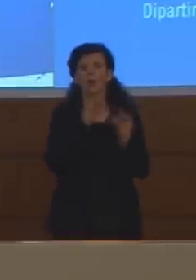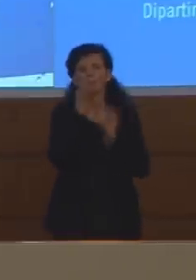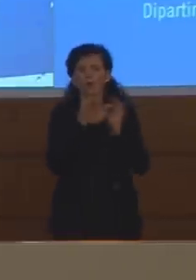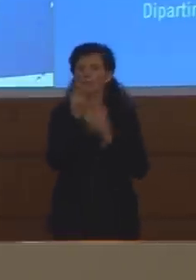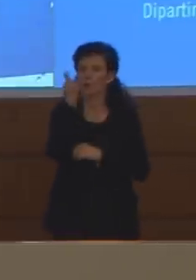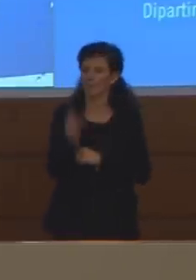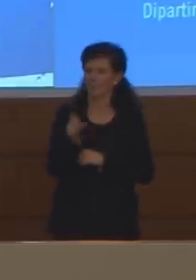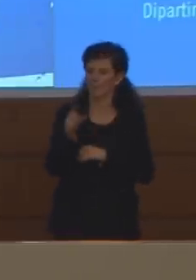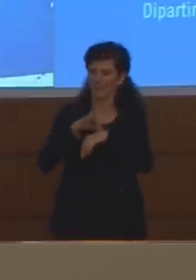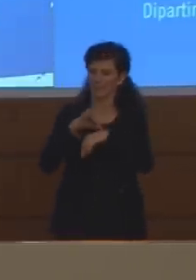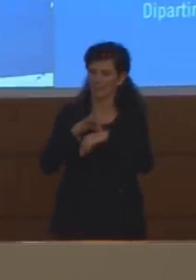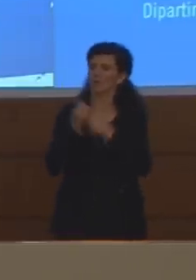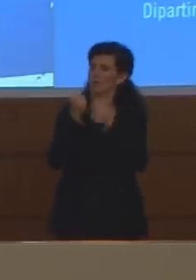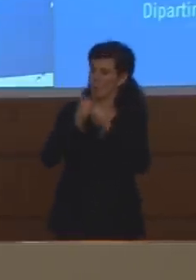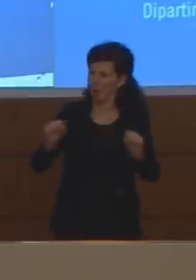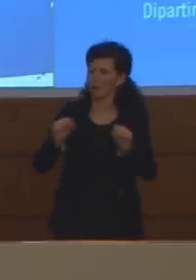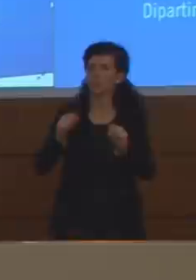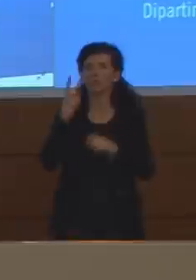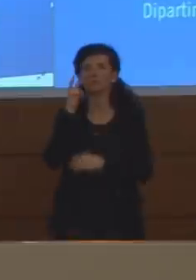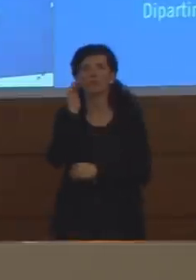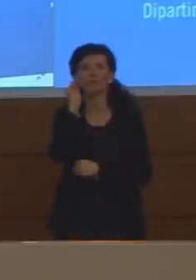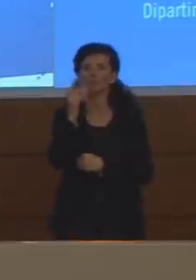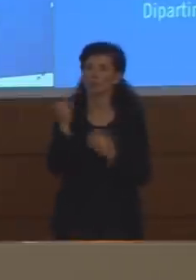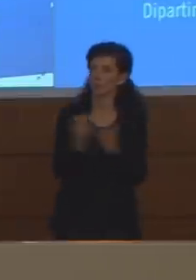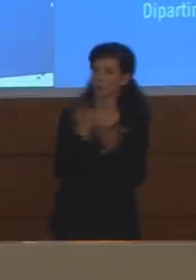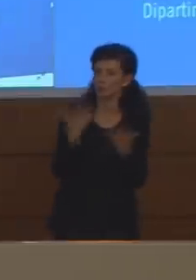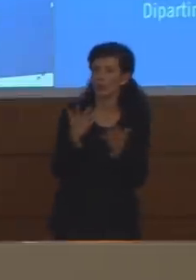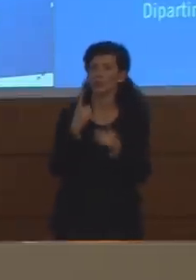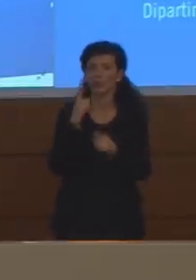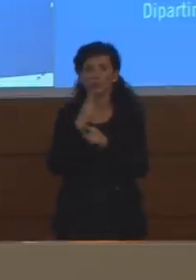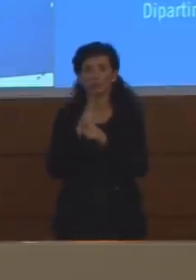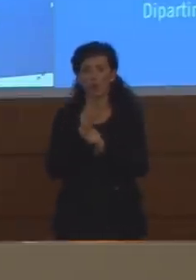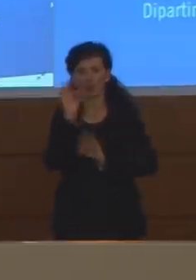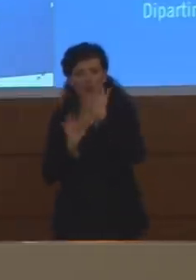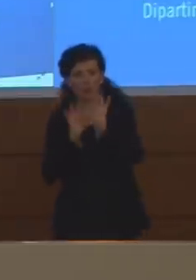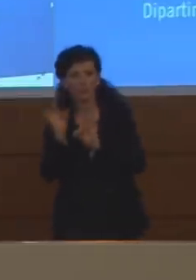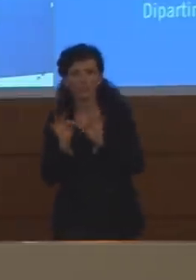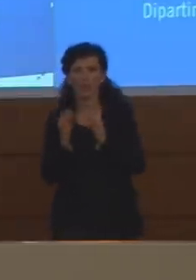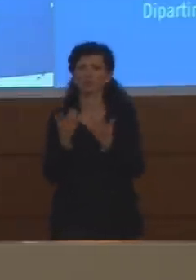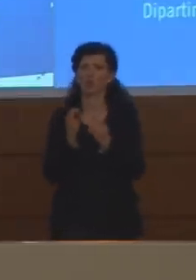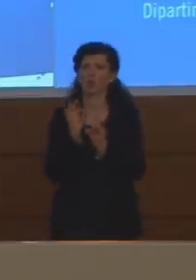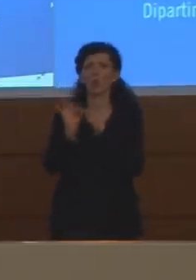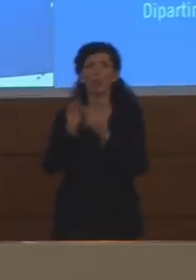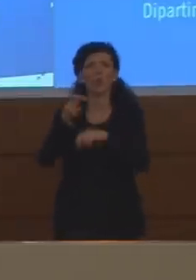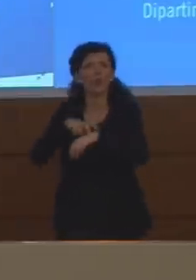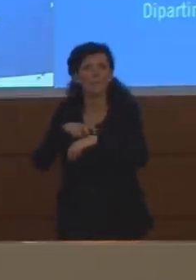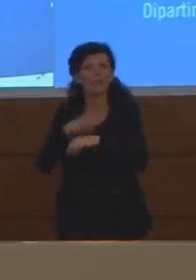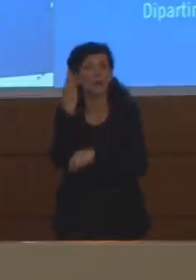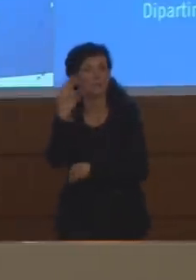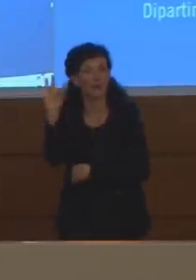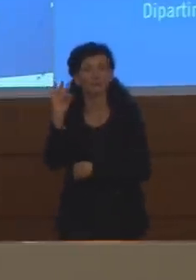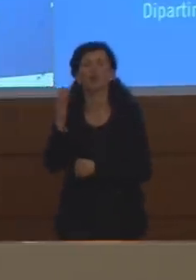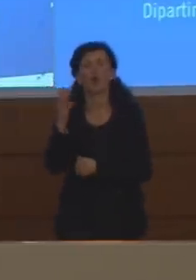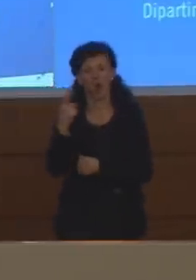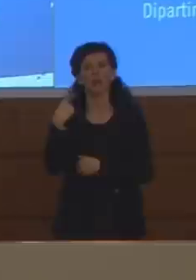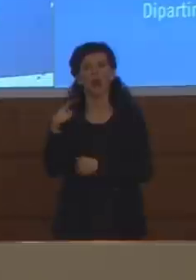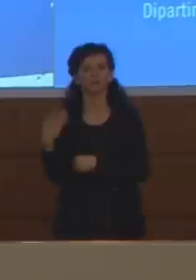certo periodo, se necessiteranno di riabilitazione, di misure particolari. Quindi sì, si creerà una certa